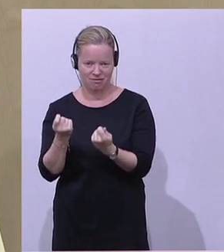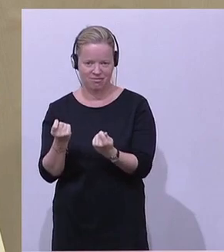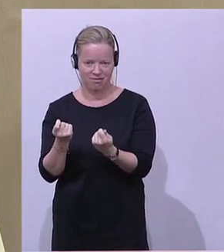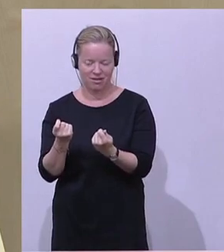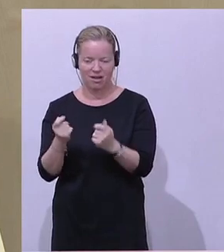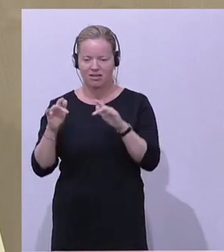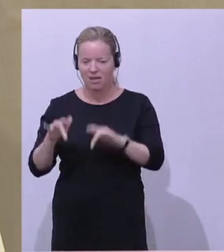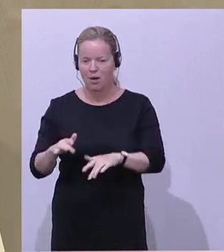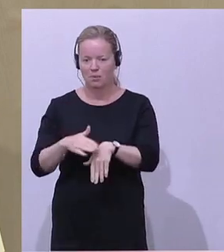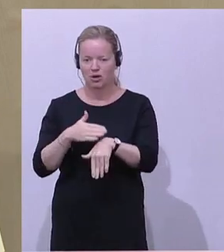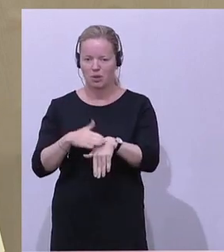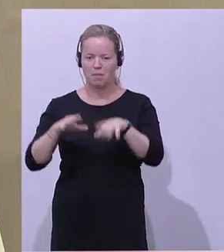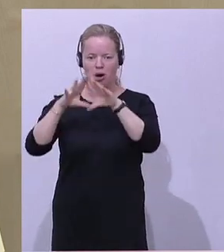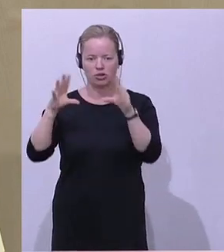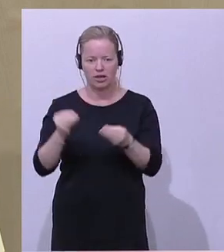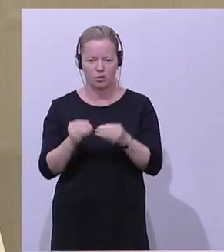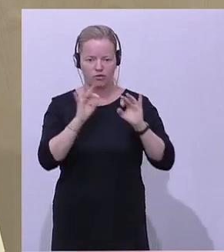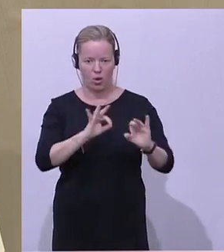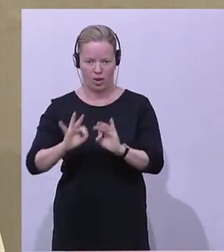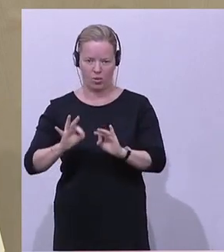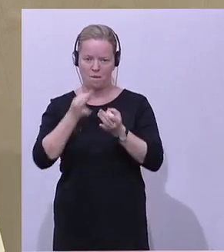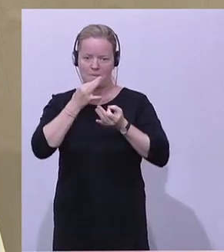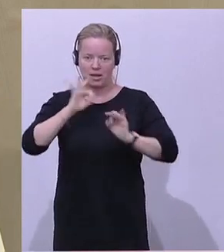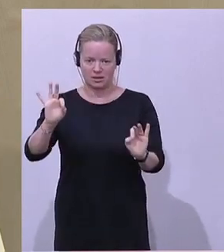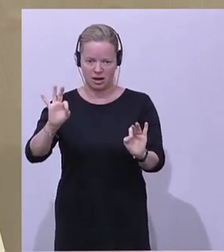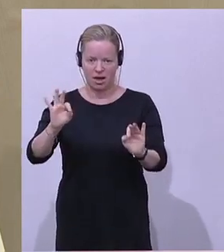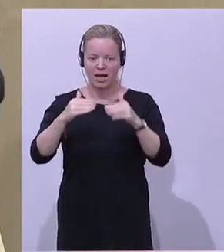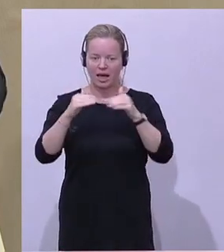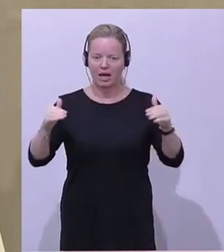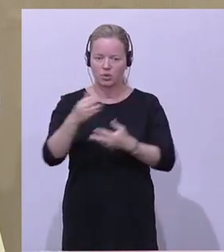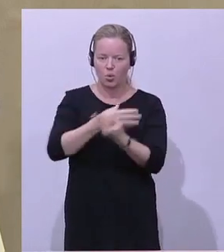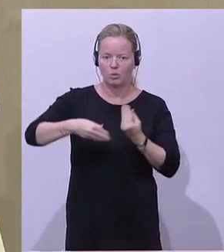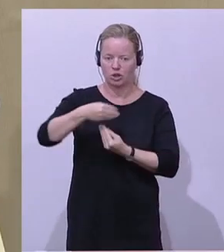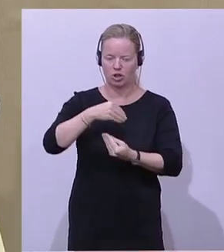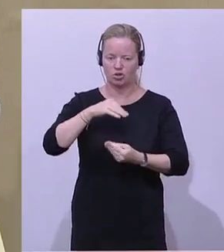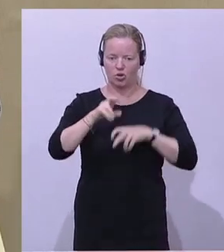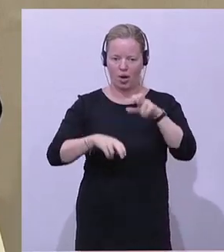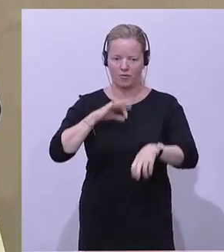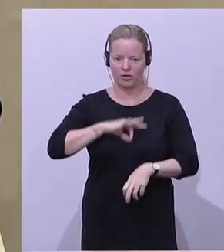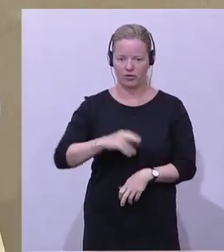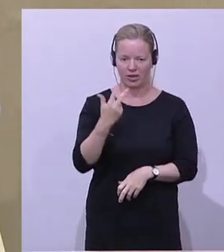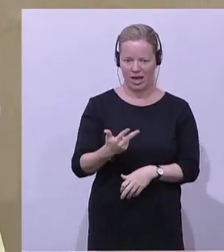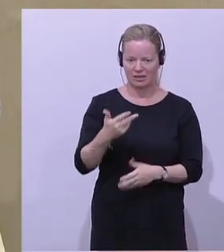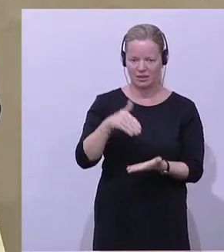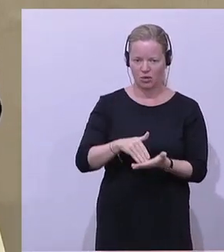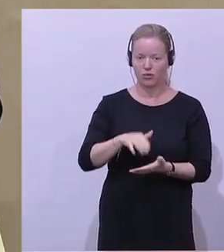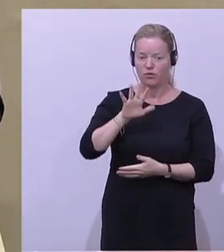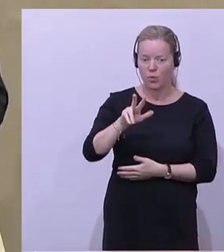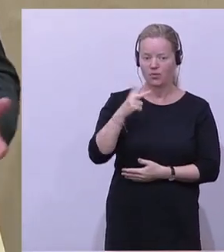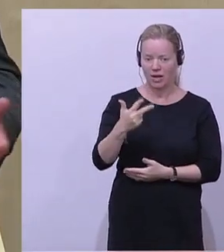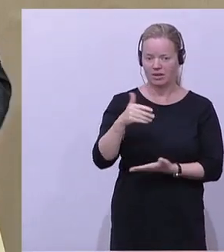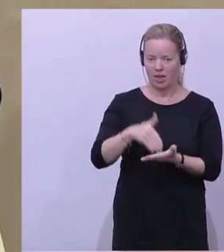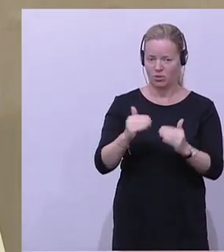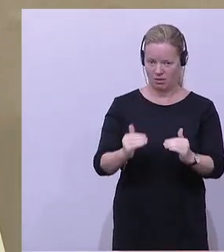Die Verbesserungen bei der Pauschalierungsverordnung, die Grenze der Umsatzsteuerpflicht wird von 30.000 auf 35.000 Euro angehoben